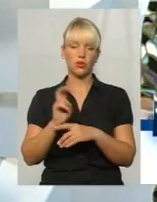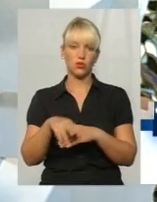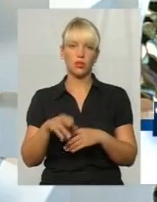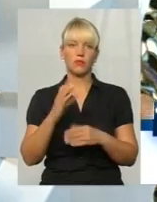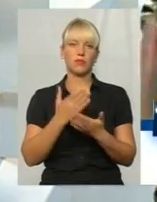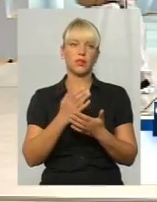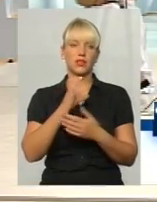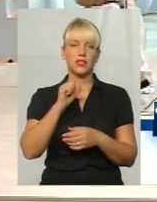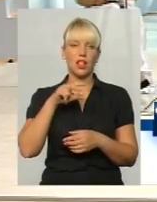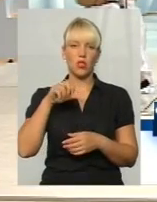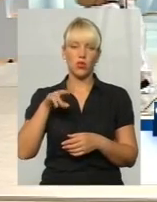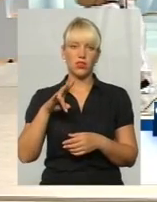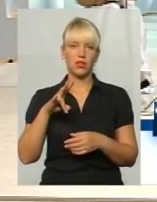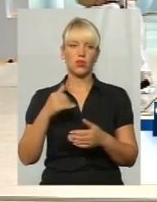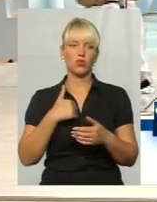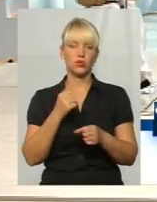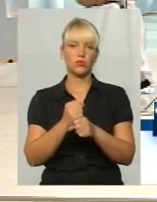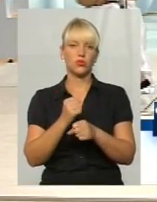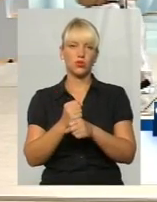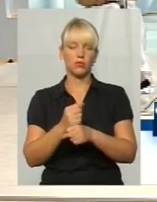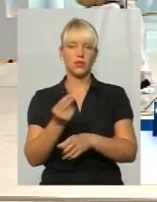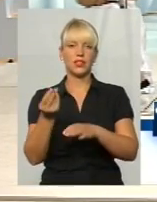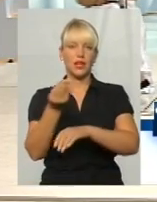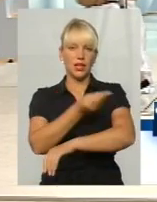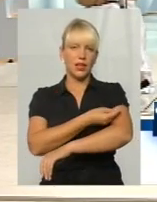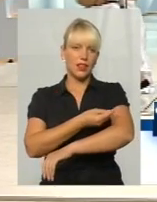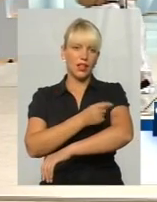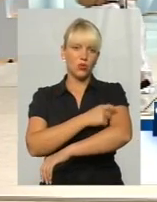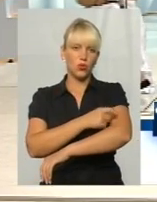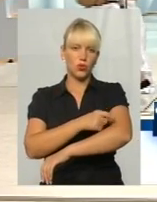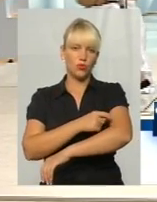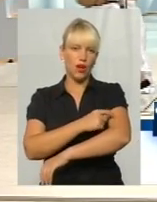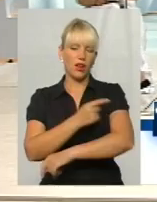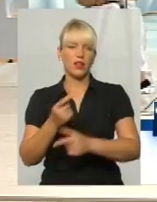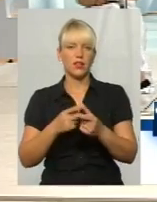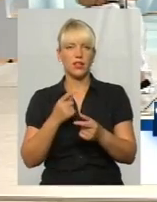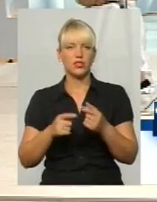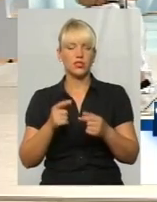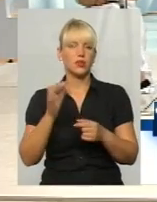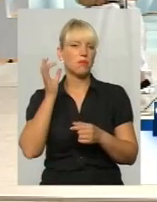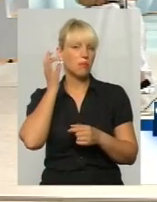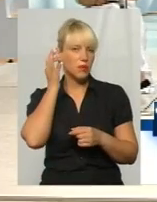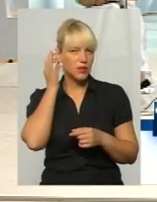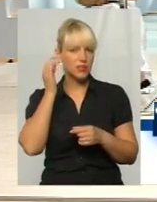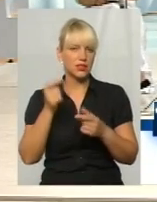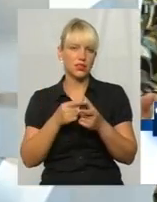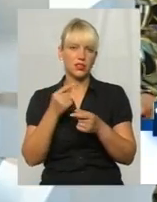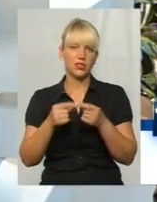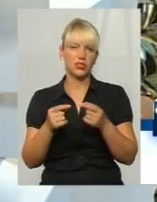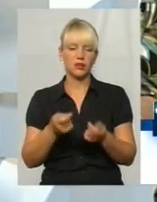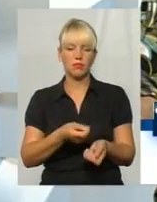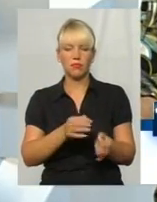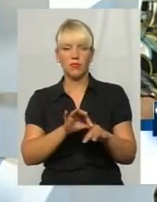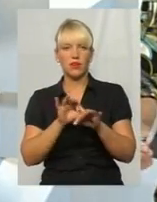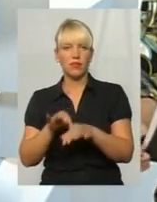салон, хочемо зробити татуювання, чи, до прикладу, пірстінг, чи навіть свою привалу дитину, чи